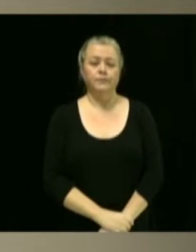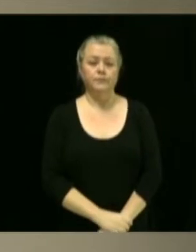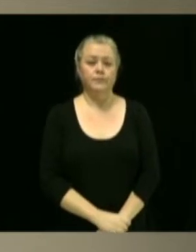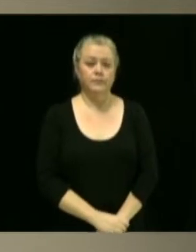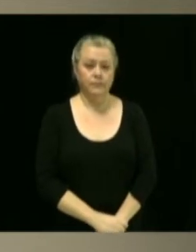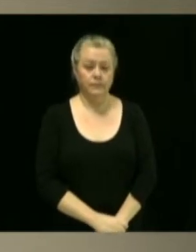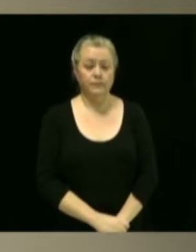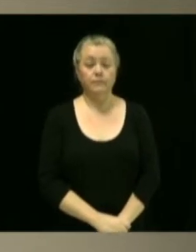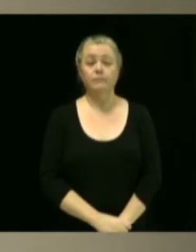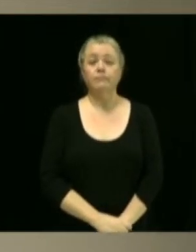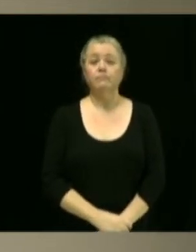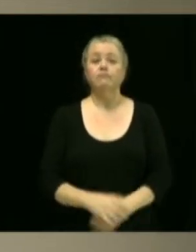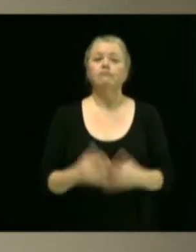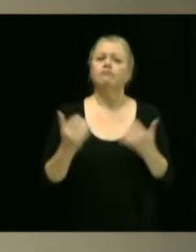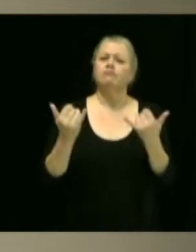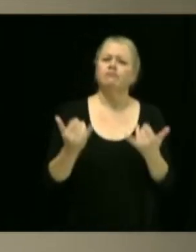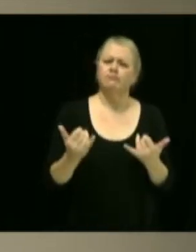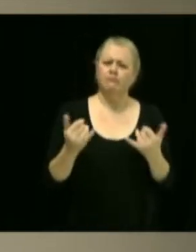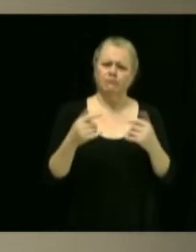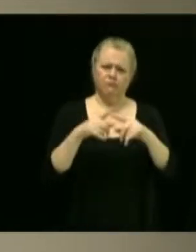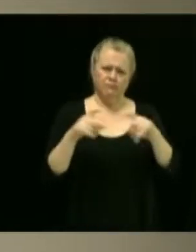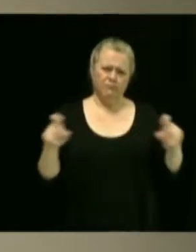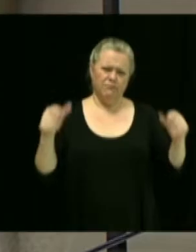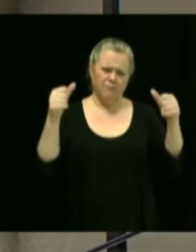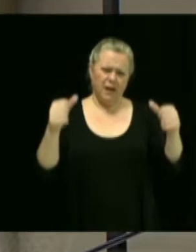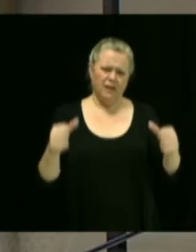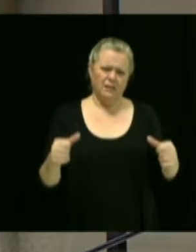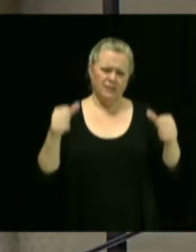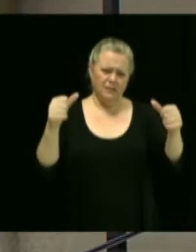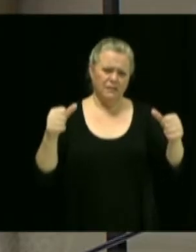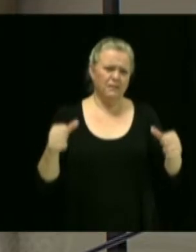Puis maintenant, pour les différents postes, M. Arcand. Oui.